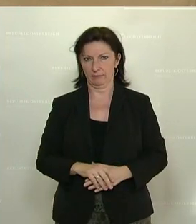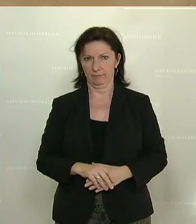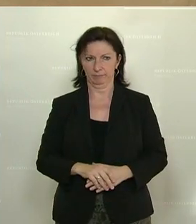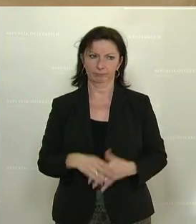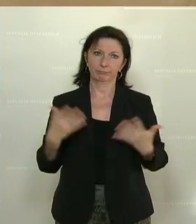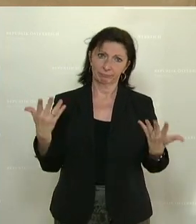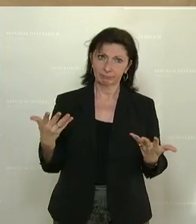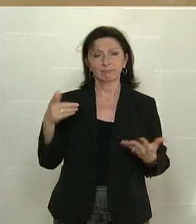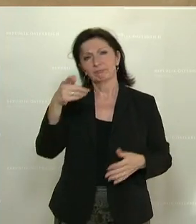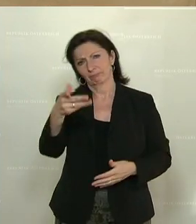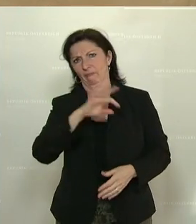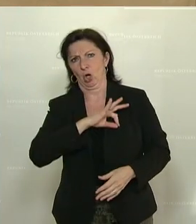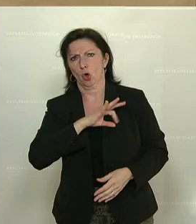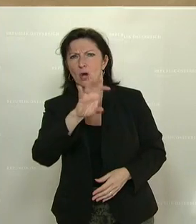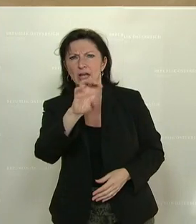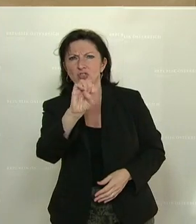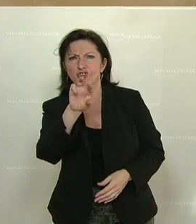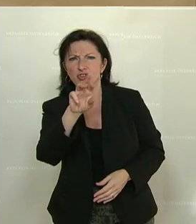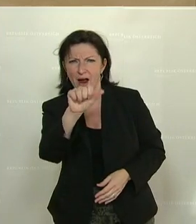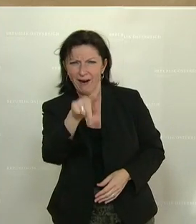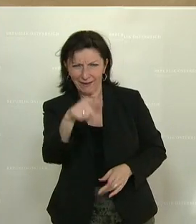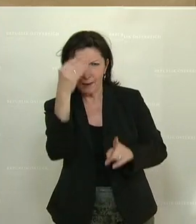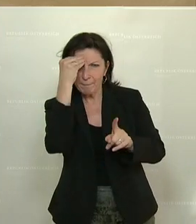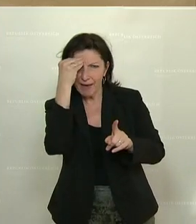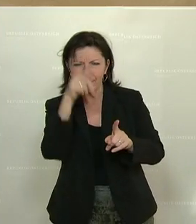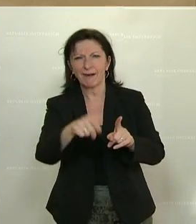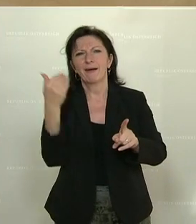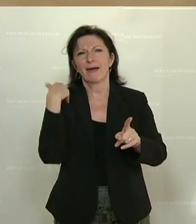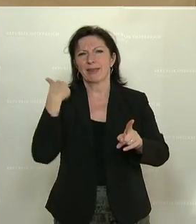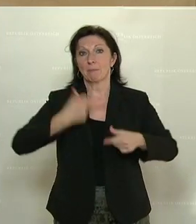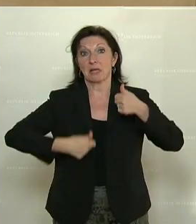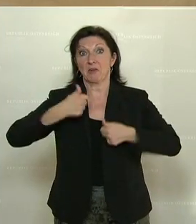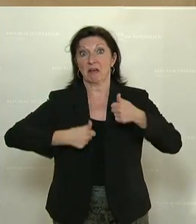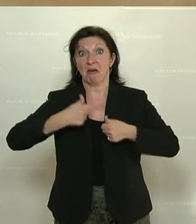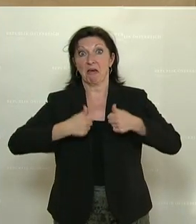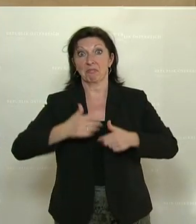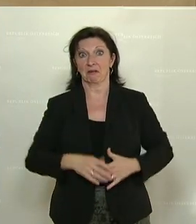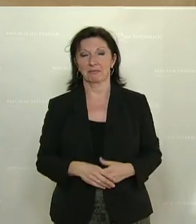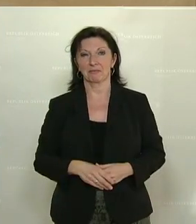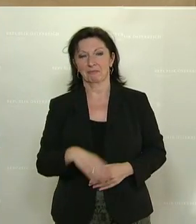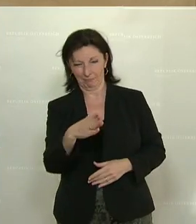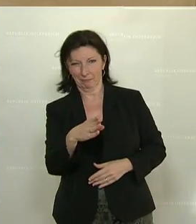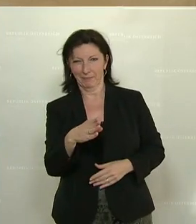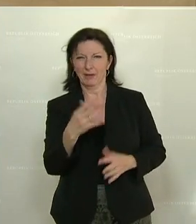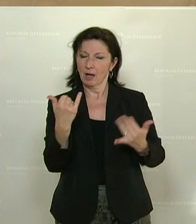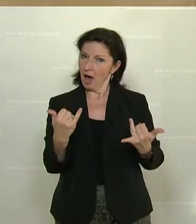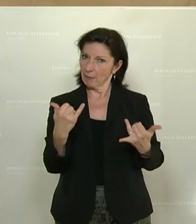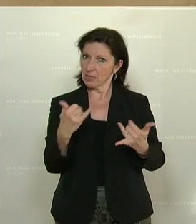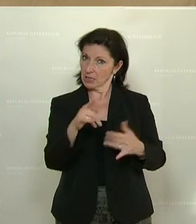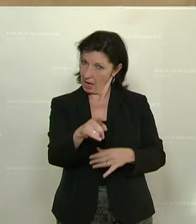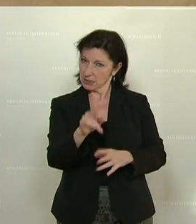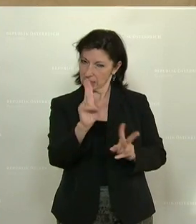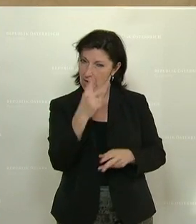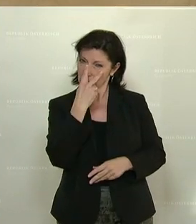Scherach, Sie können sich daran erinnern, es ist noch eine Wette offen über diese Tatsache und Sie werden aber jetzt feststellen,